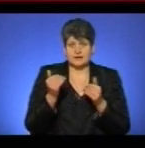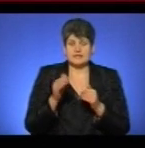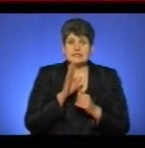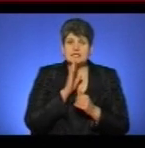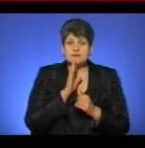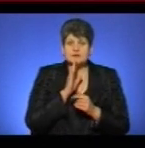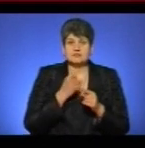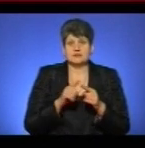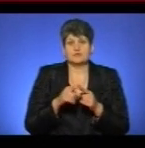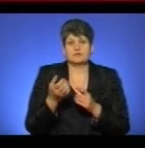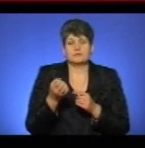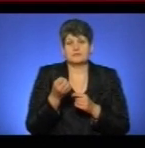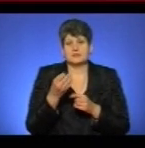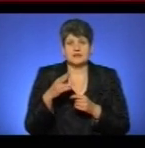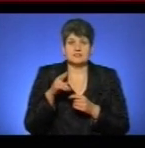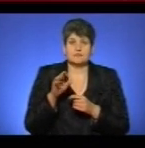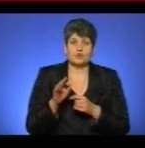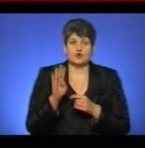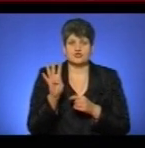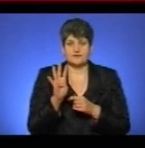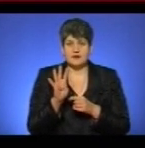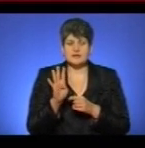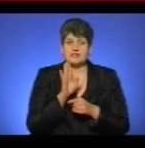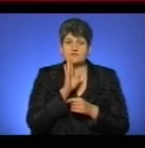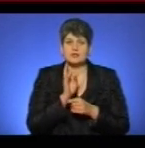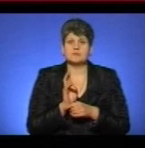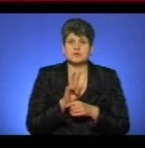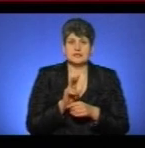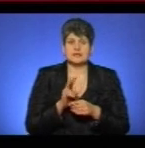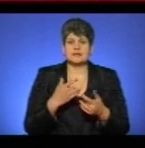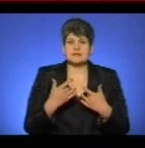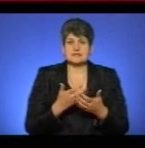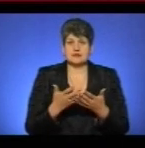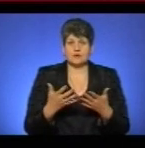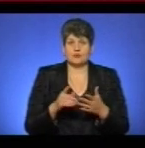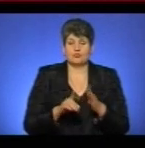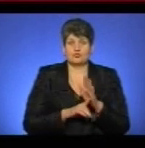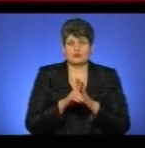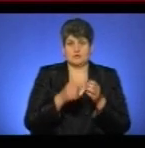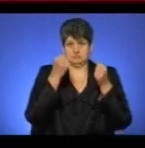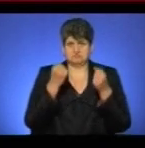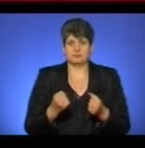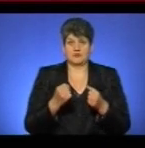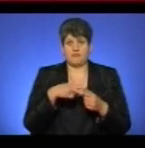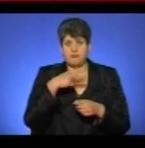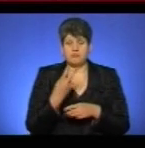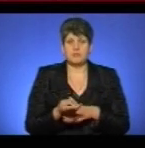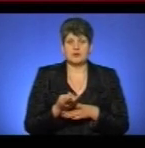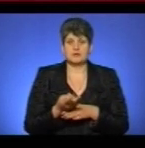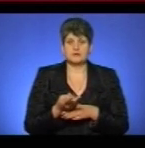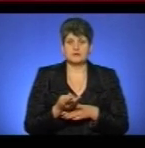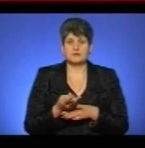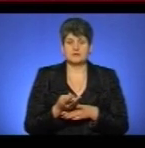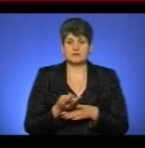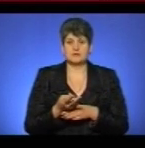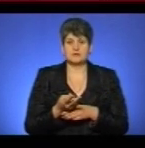десь було 15 по четвертій. Дівчинка вийшла на сцену і почула удар. Вона впала. Підбігала я зі своєю